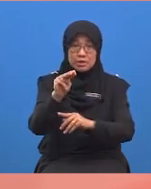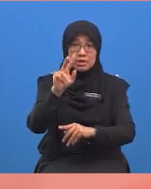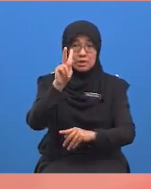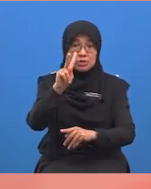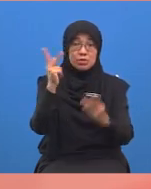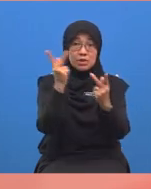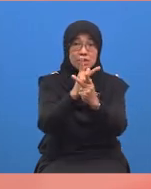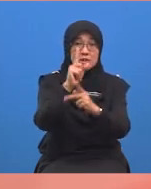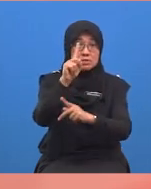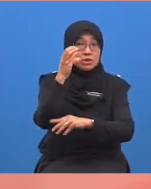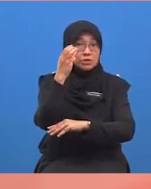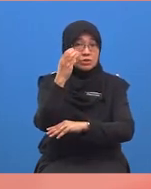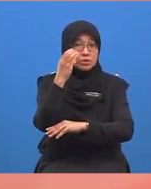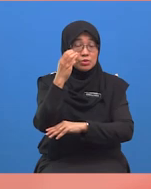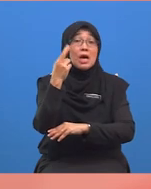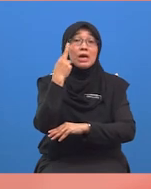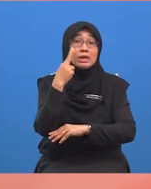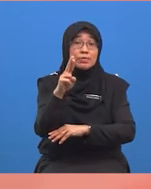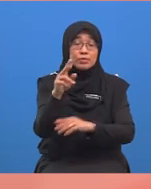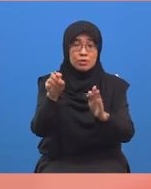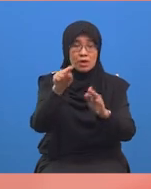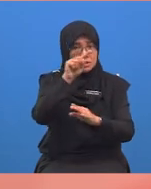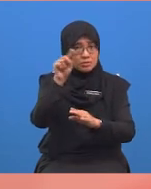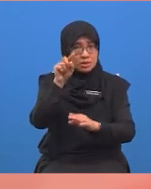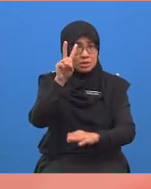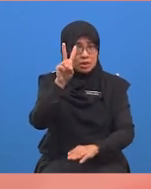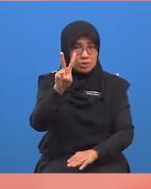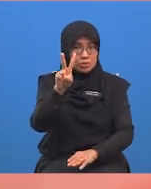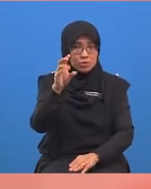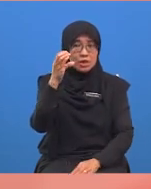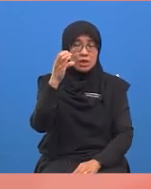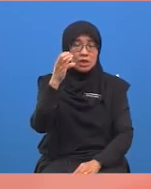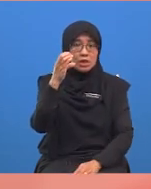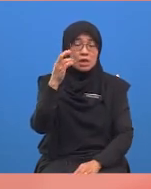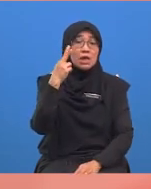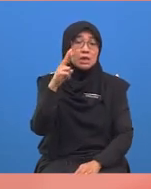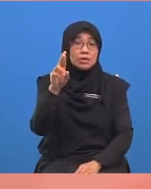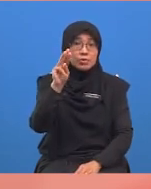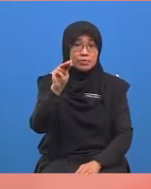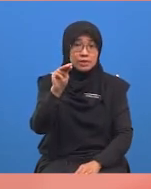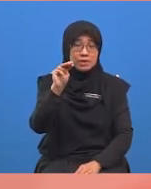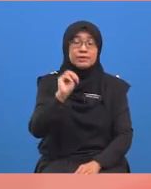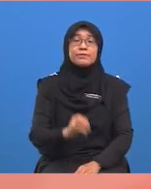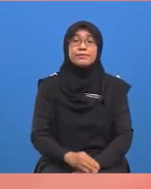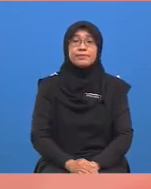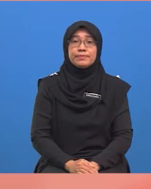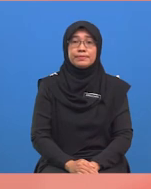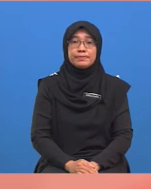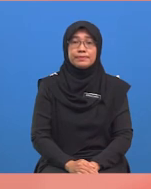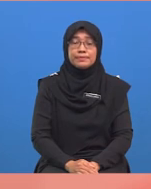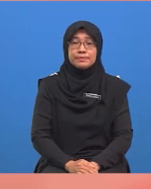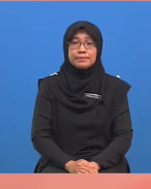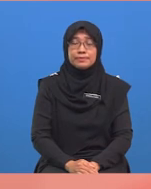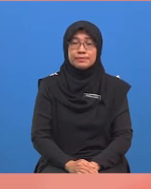dua darab seribu sama dengan dua ribu meter. Dua ribu tambah sifat meter sama dengan